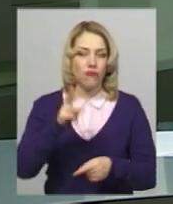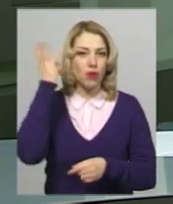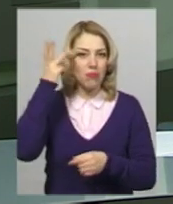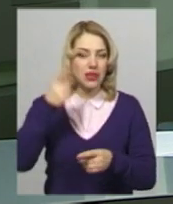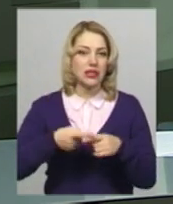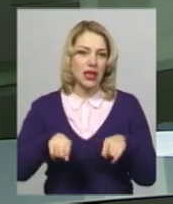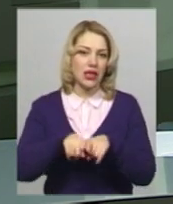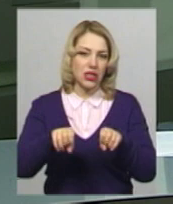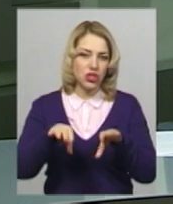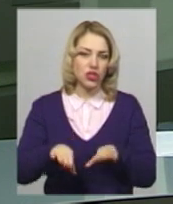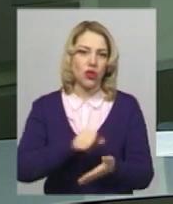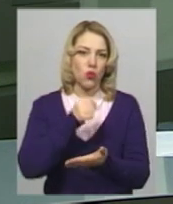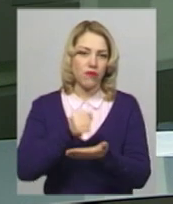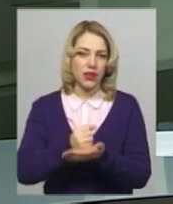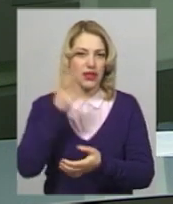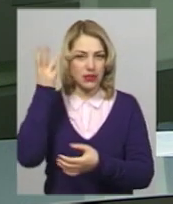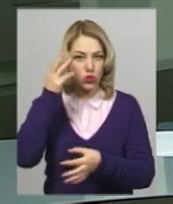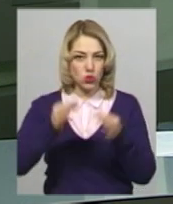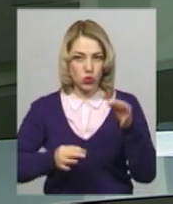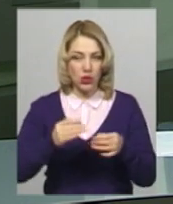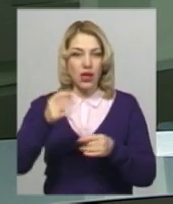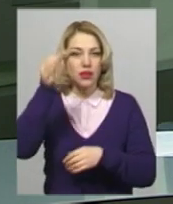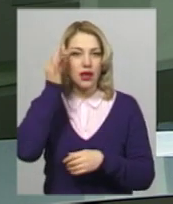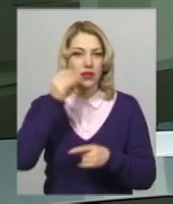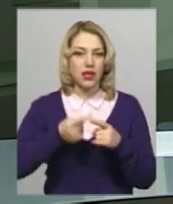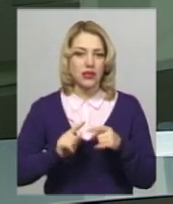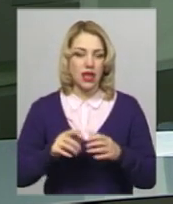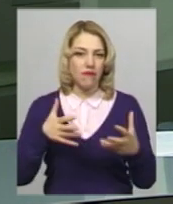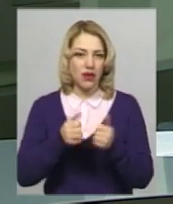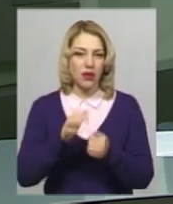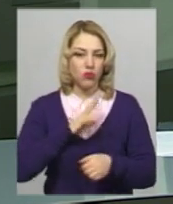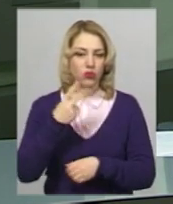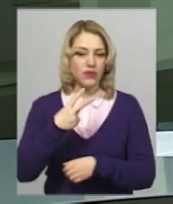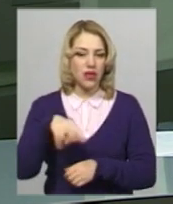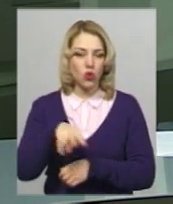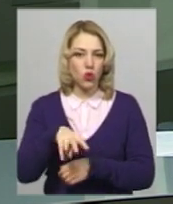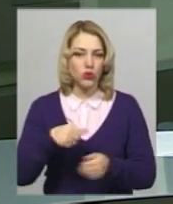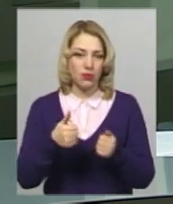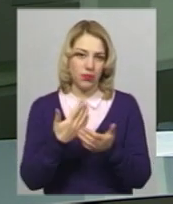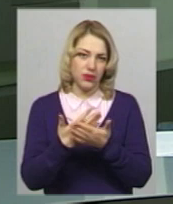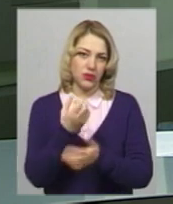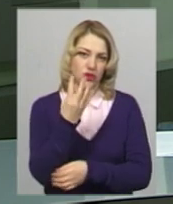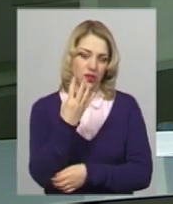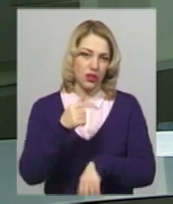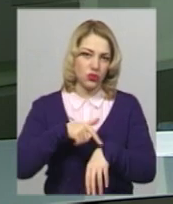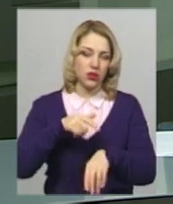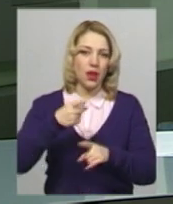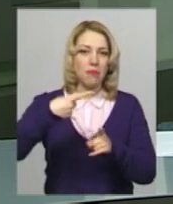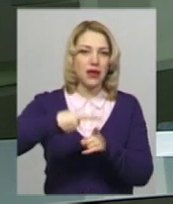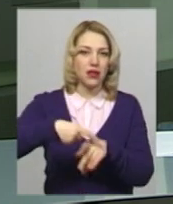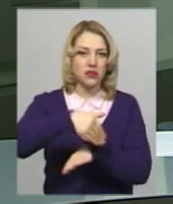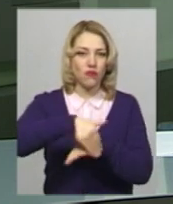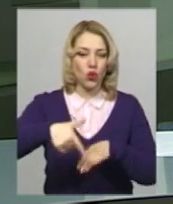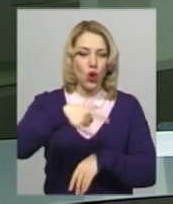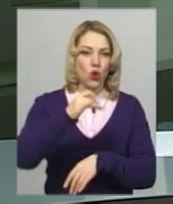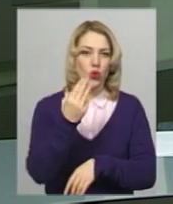рішення ухвалив сьогодні Хмельницький міськрайонний суд. Нагадаю, аварія сталася 20 лютого близько 14-ї години на перехресті вулиць